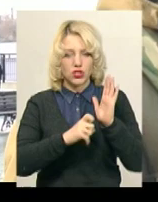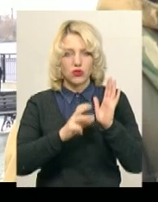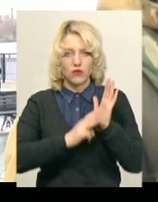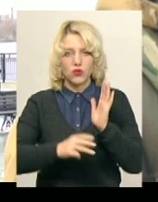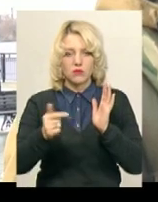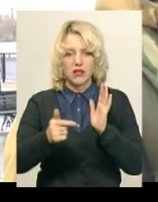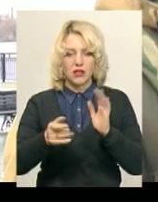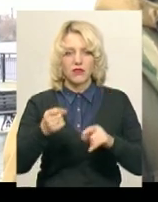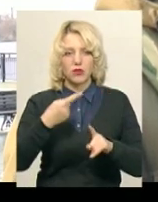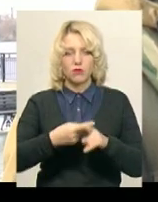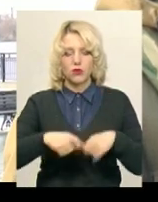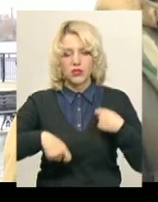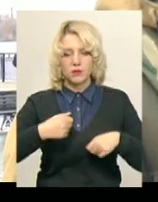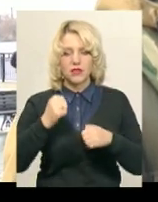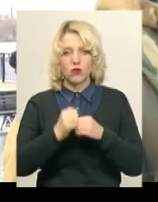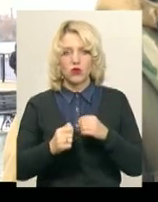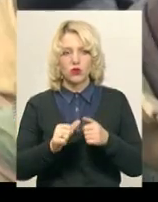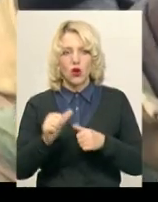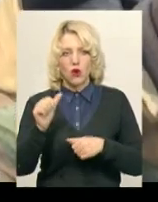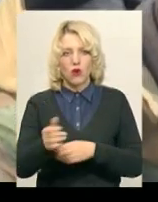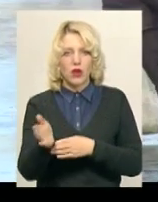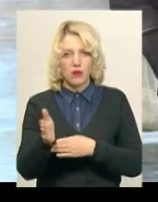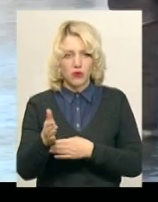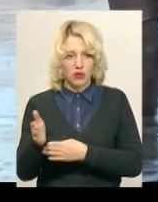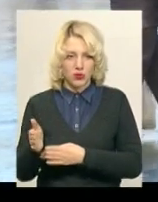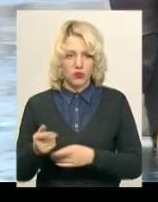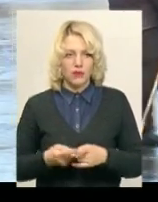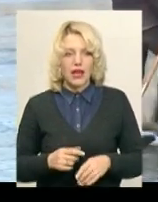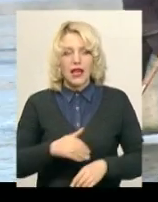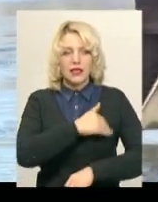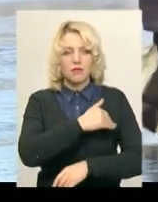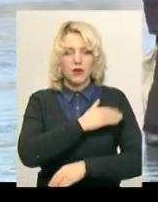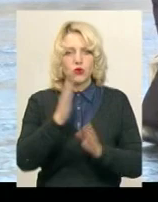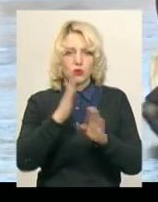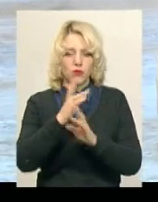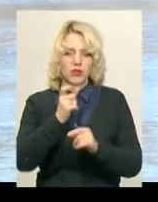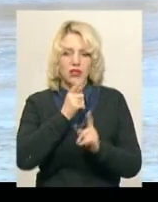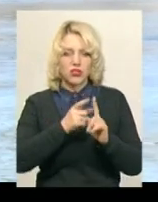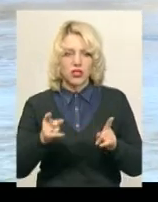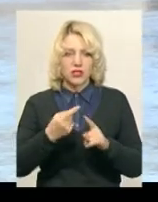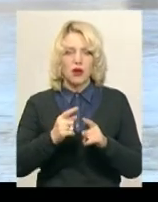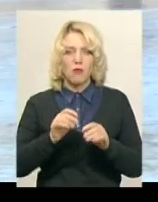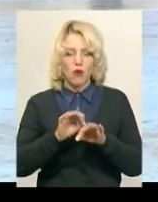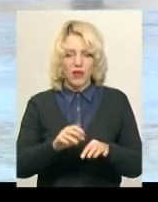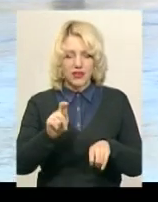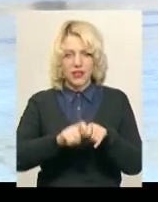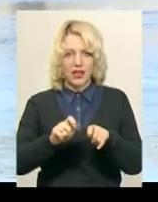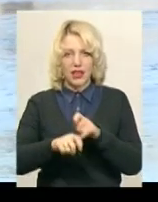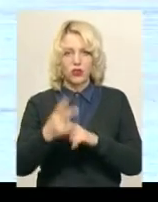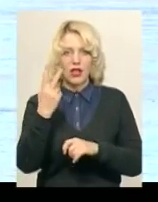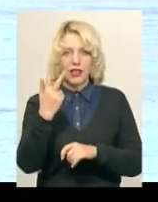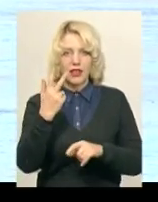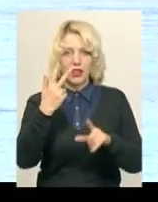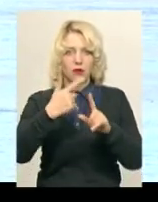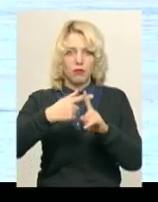гривень, плюс нараховуються збитки за кожну окрему особину виловлену. Температура повітря на час проведення рейду – 3 градуси тепла. Товщина криги, за